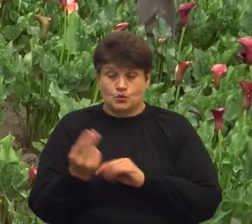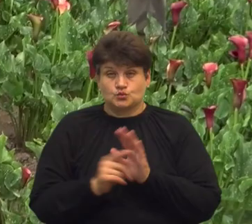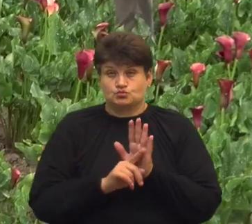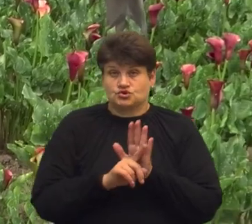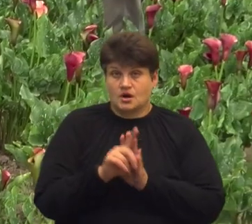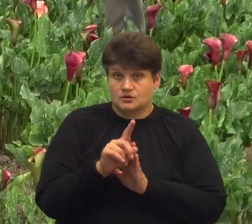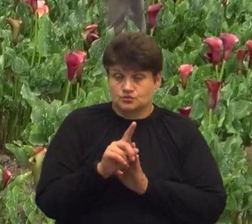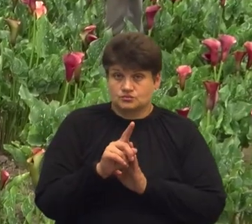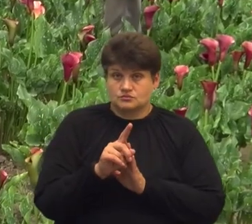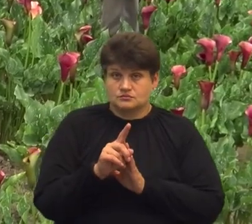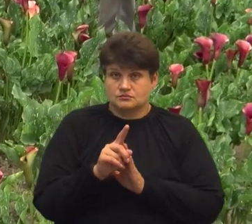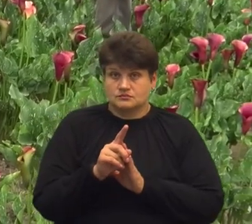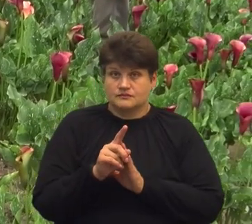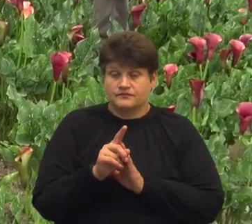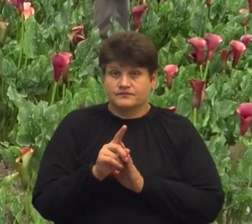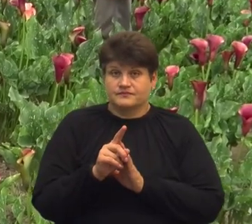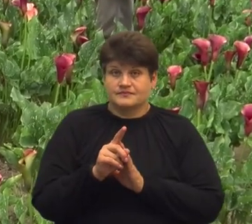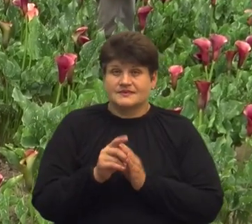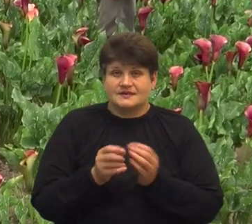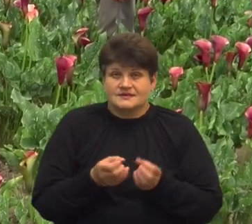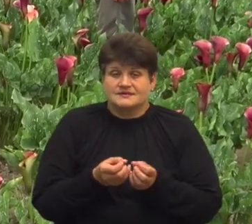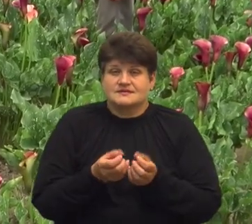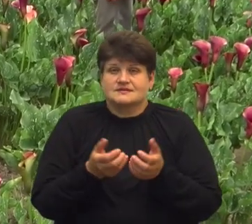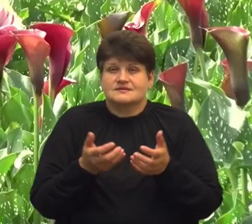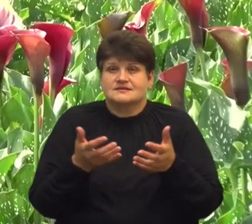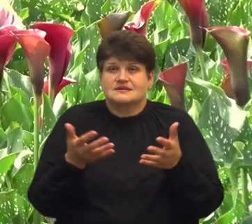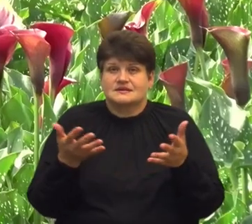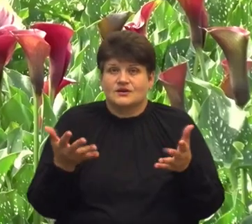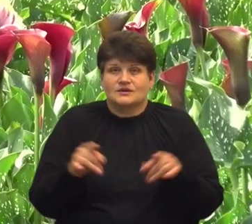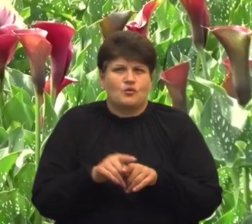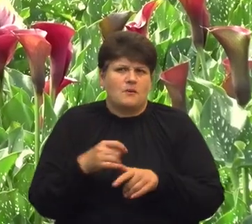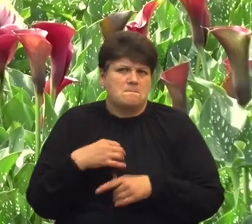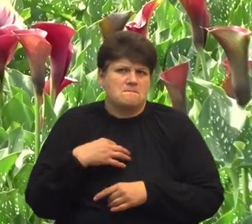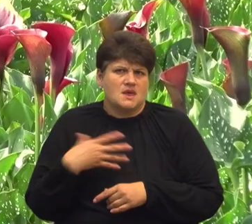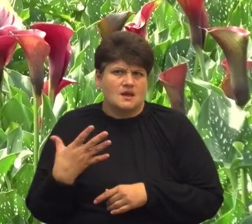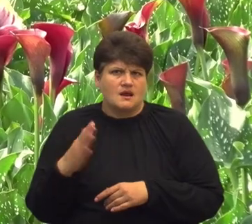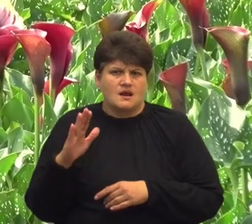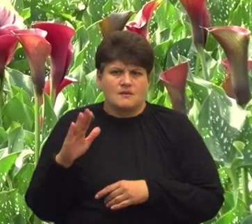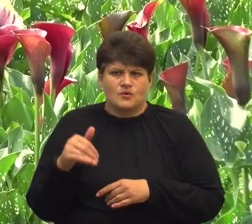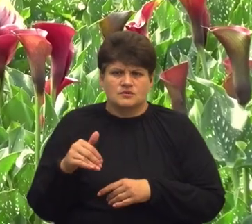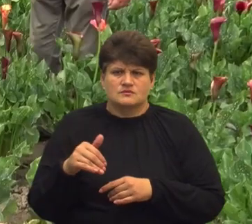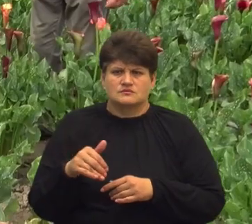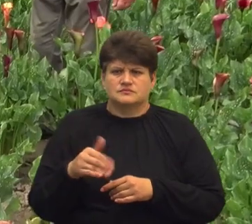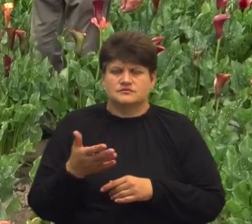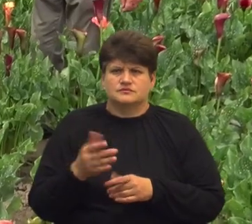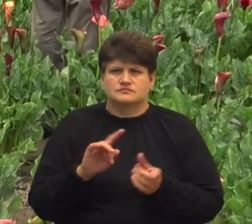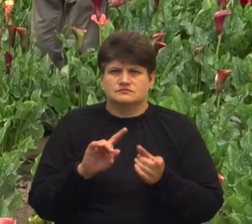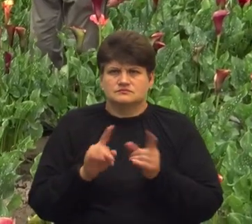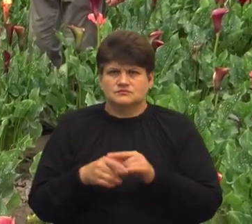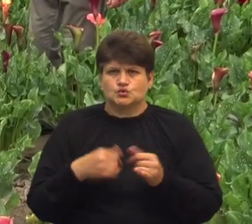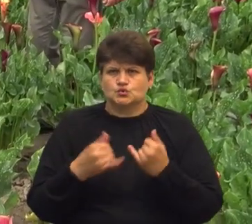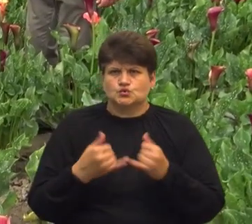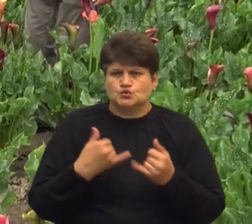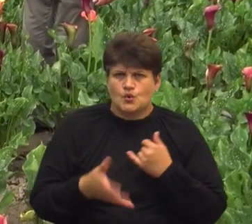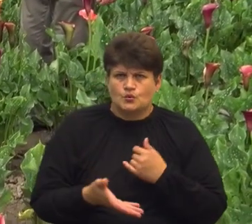випускаються такі ясненькі, як бутім то білі. А потім вони стають жовті,